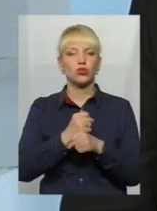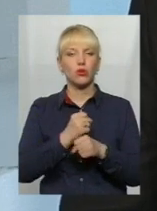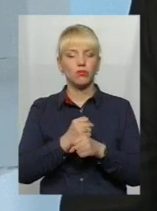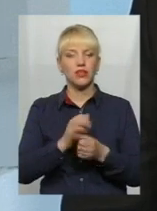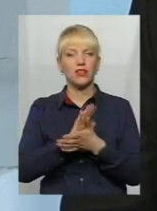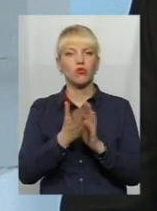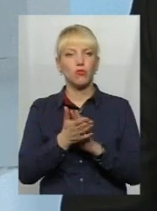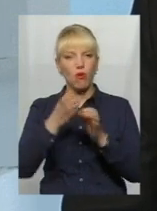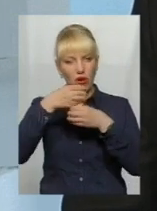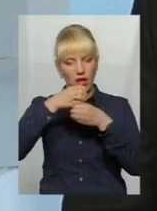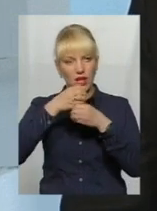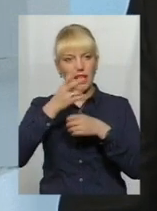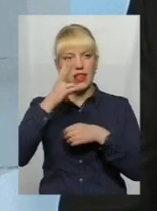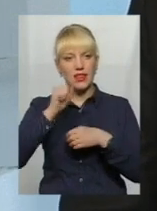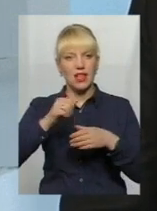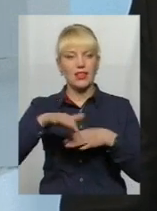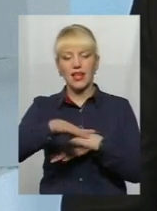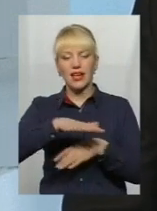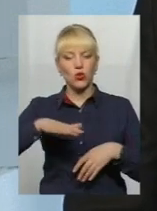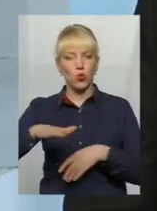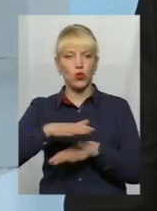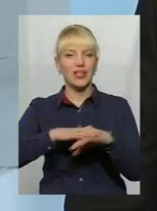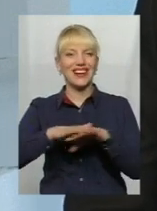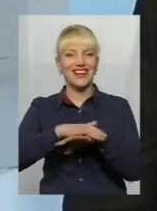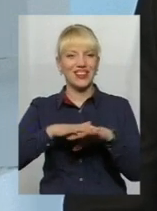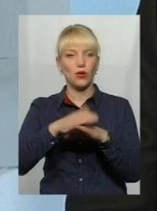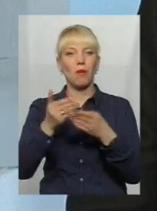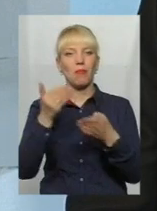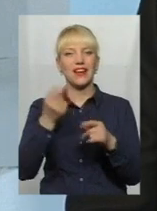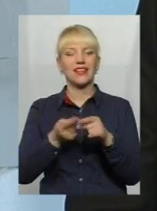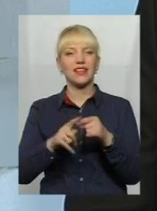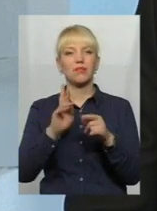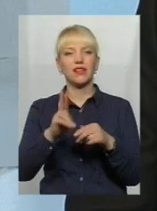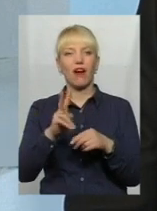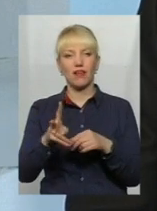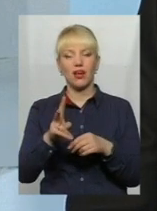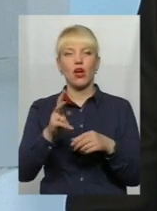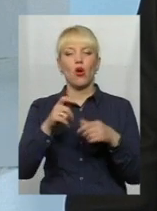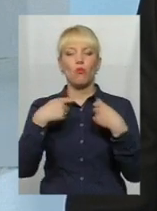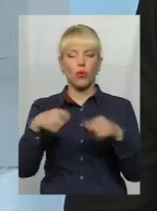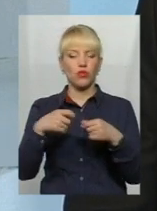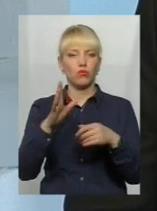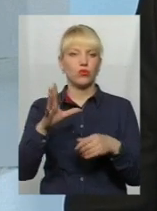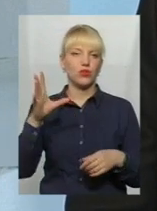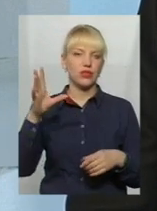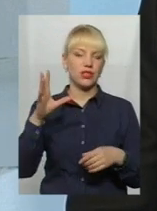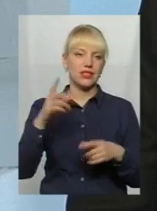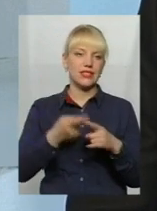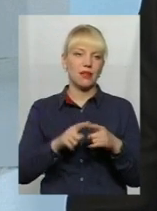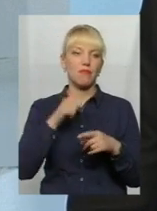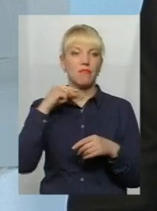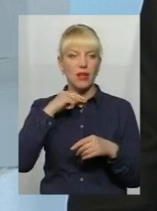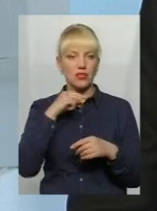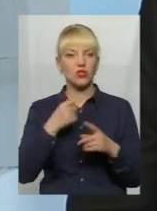-санітарної експертизи ринку на території ринку. Перед тим, як продукція піде до продажу, то м'ясо піде. І фактично ці всі